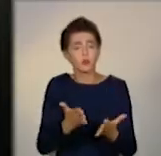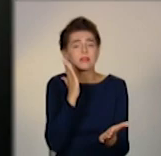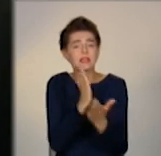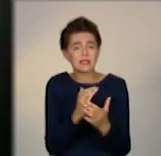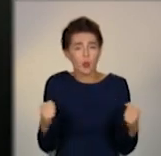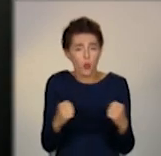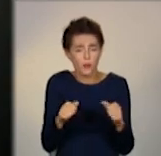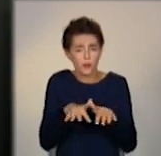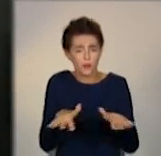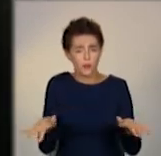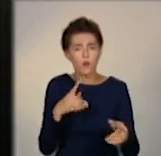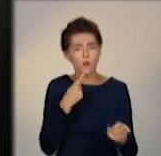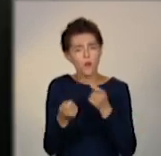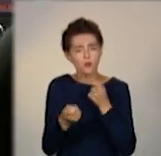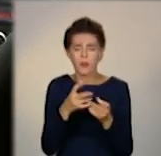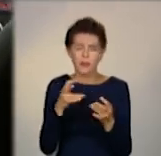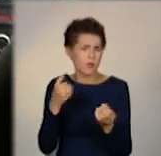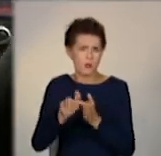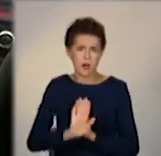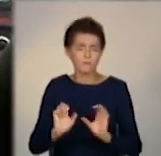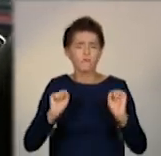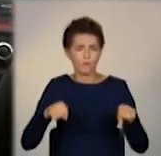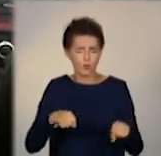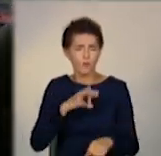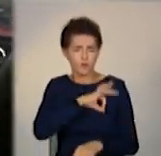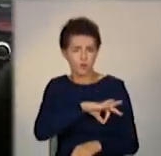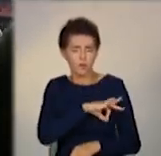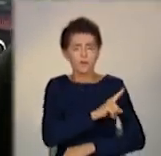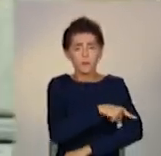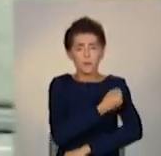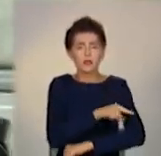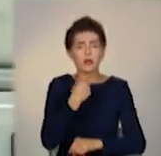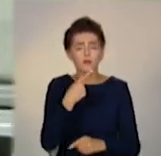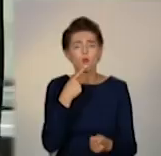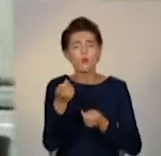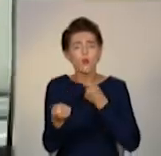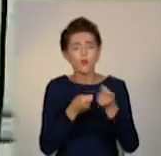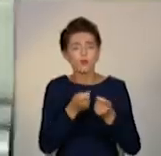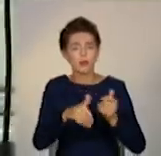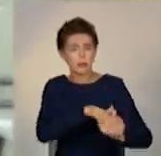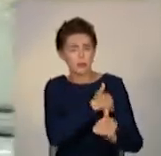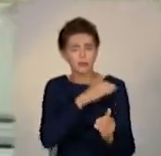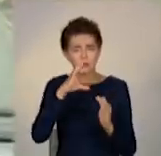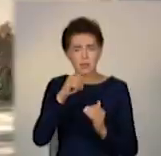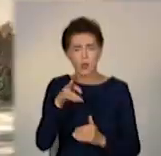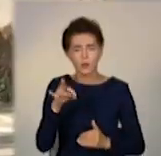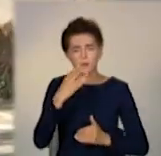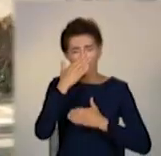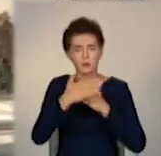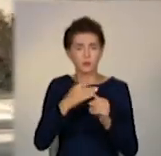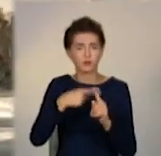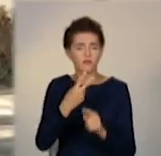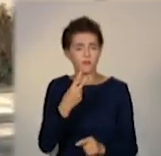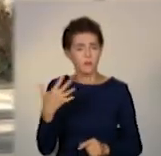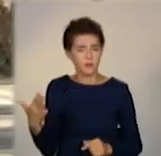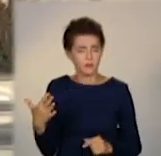кондиціонером, не варто від нього відмовлятися. Медики зазначають, у спеку оптимальна температура в салоні приблизно 25